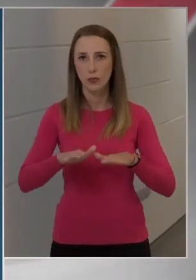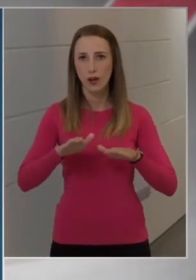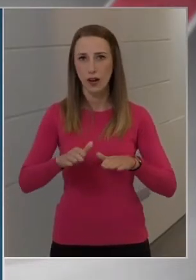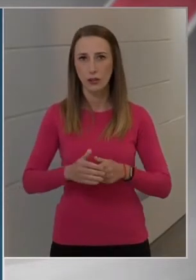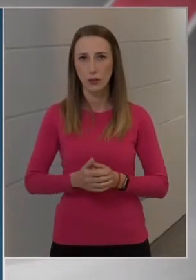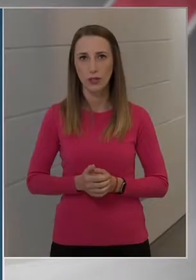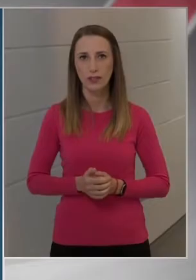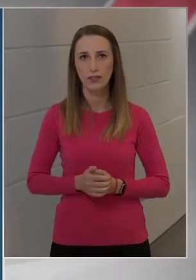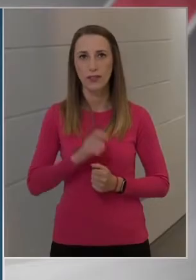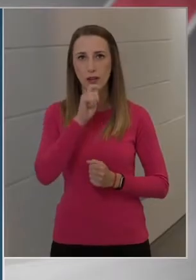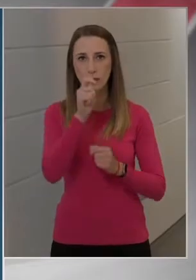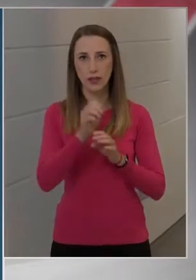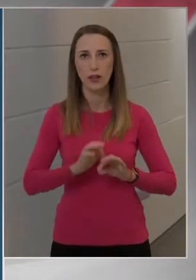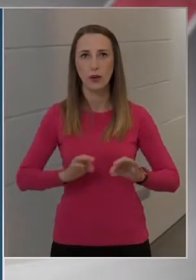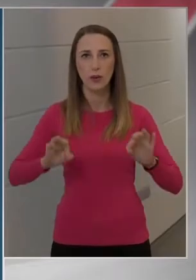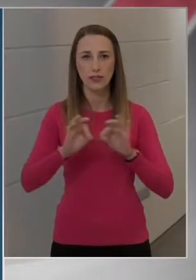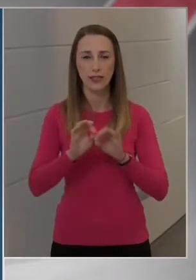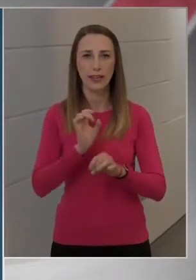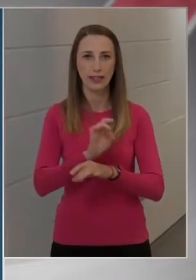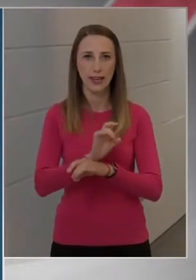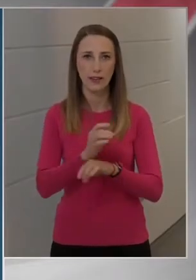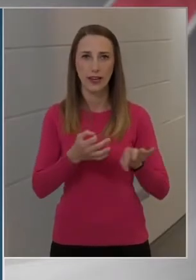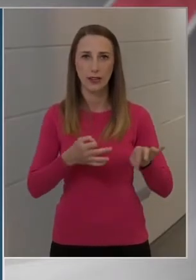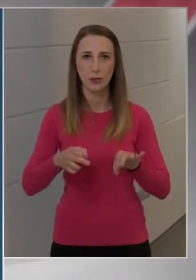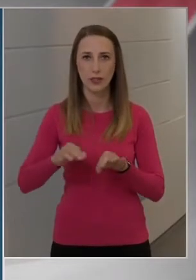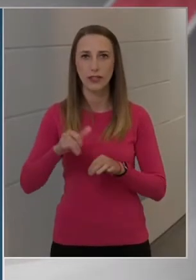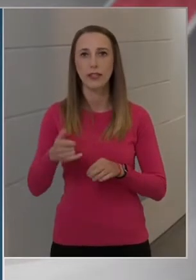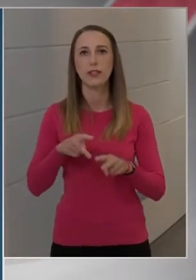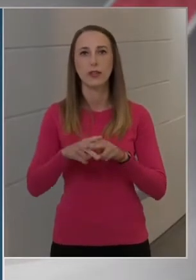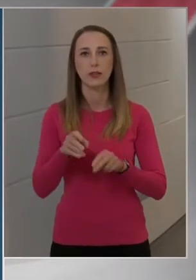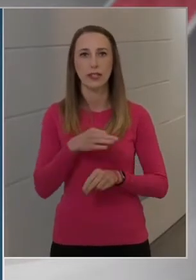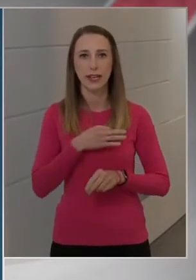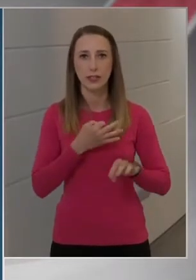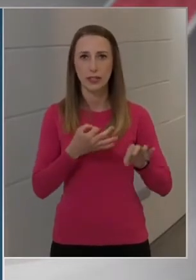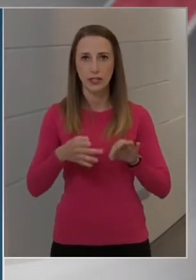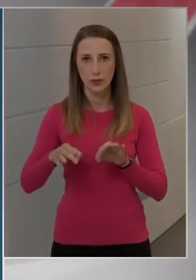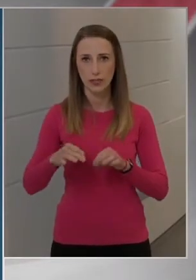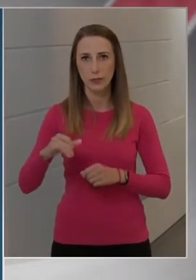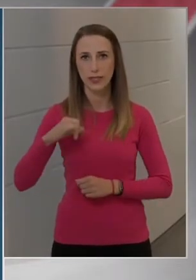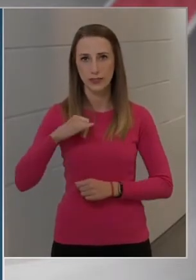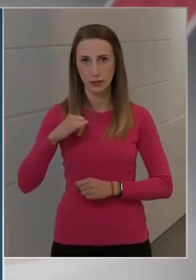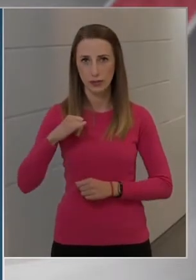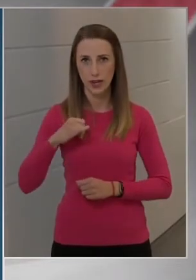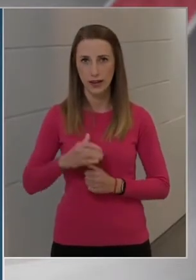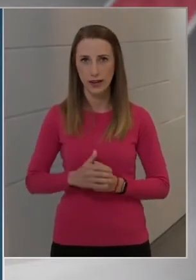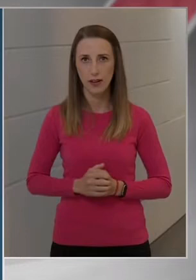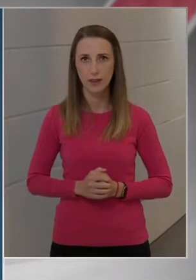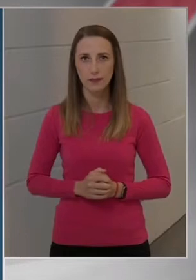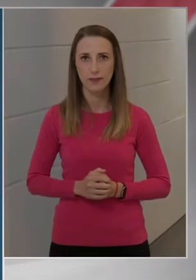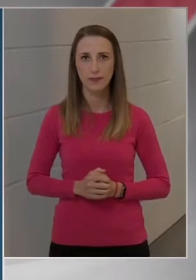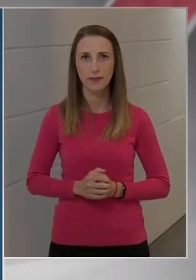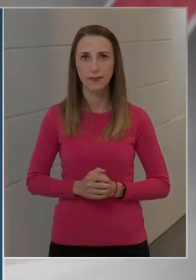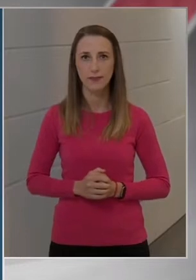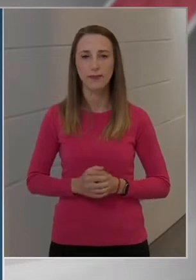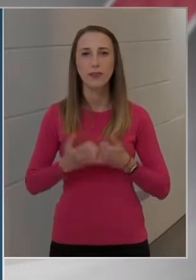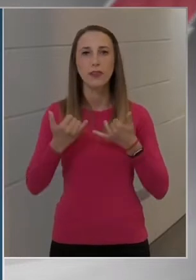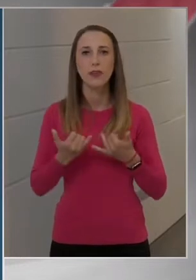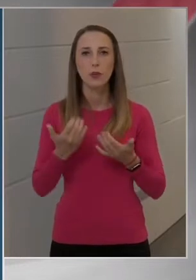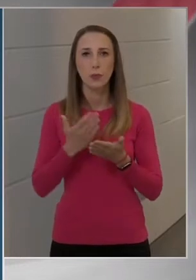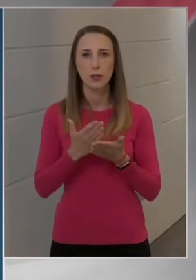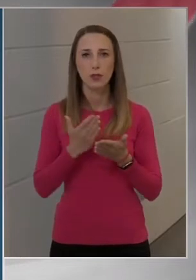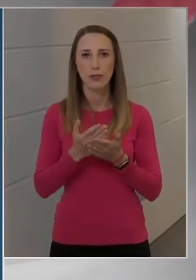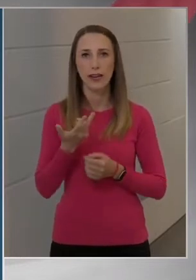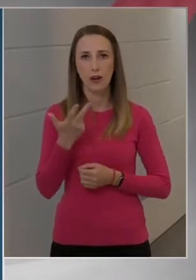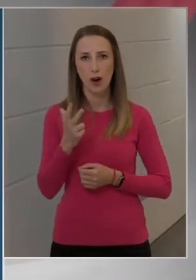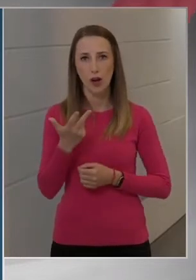Magyarország járványügyi és közegészségügyi biztonsága. Most már a